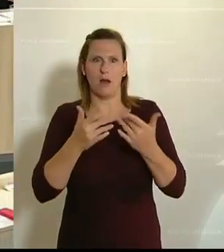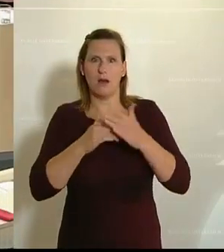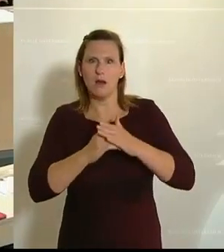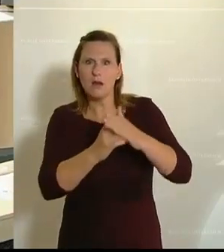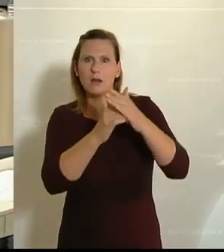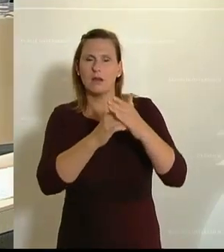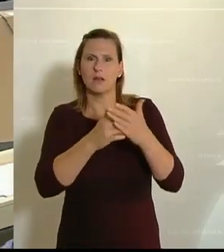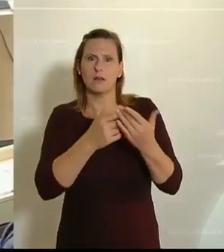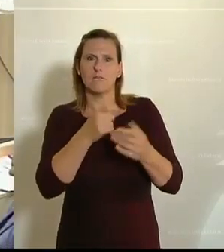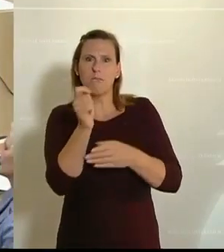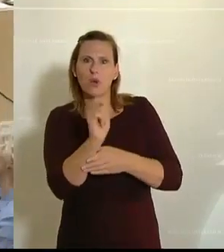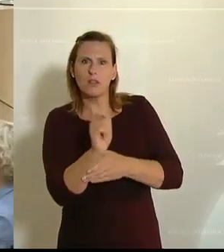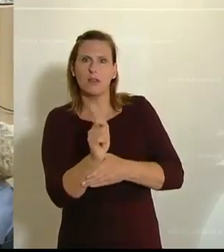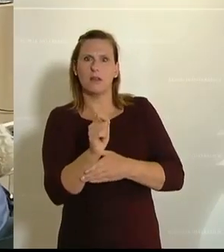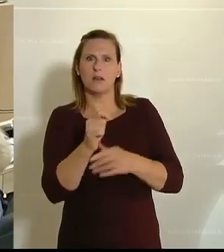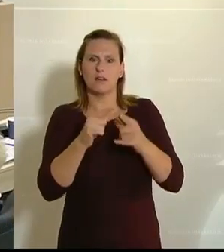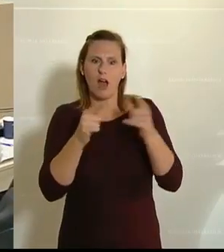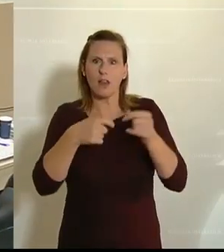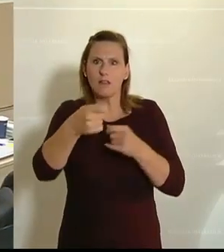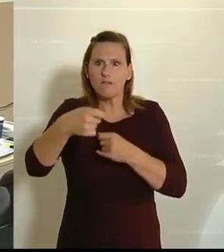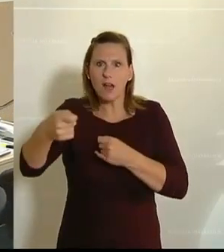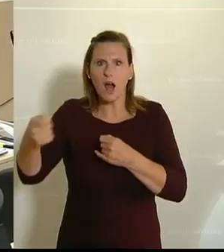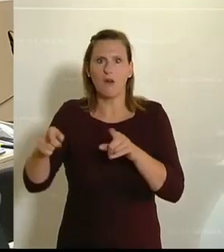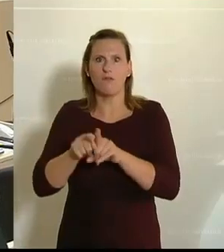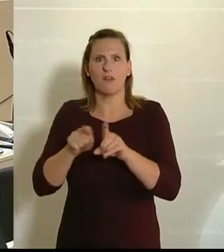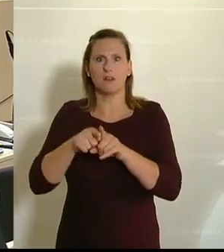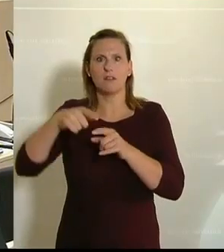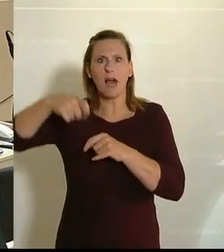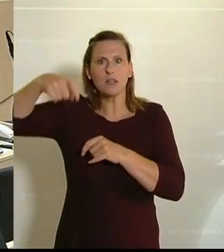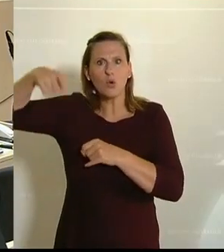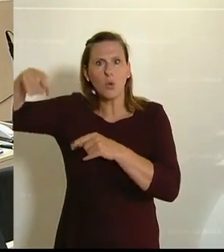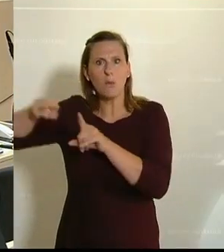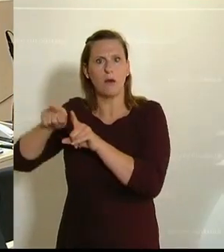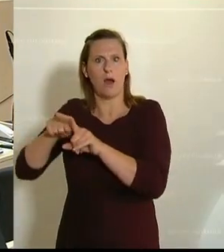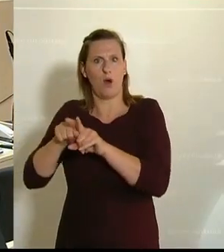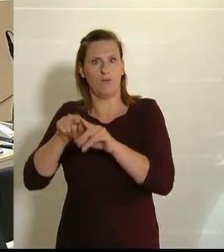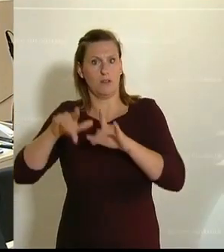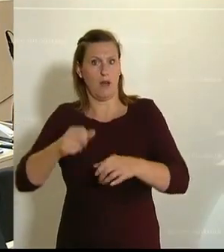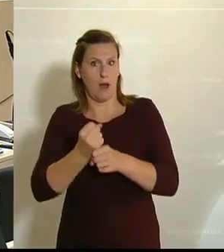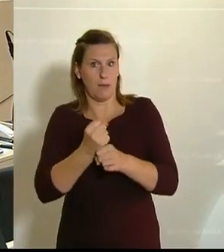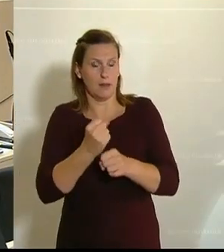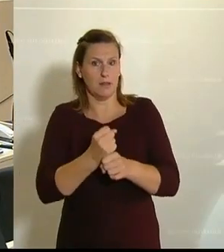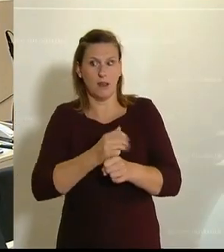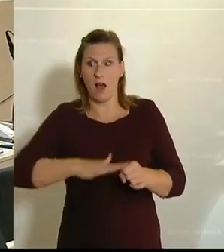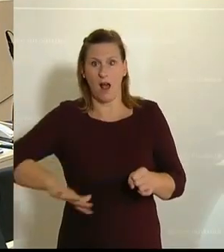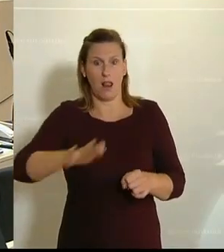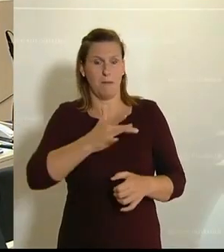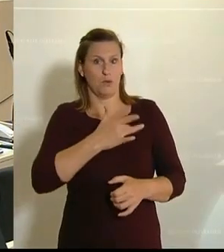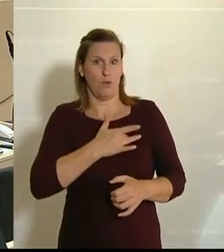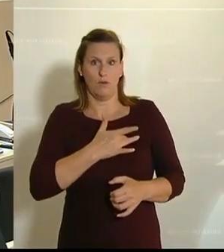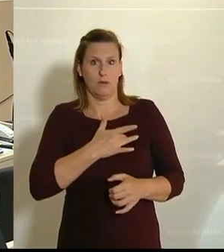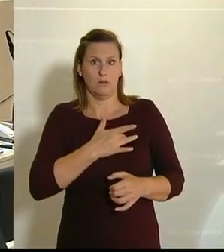Das sind die Portiere, das sind die Kartenverkäufer, das sind die Garderobierinnen und Garderobiere. All jene